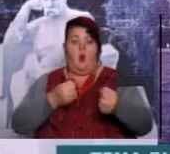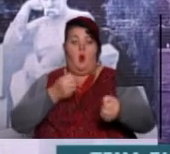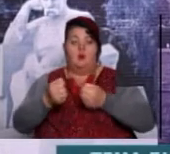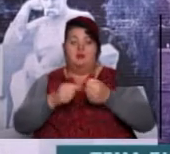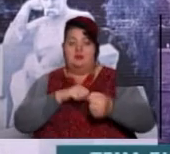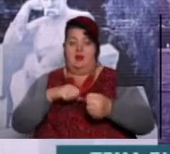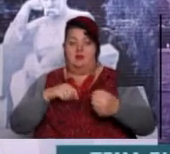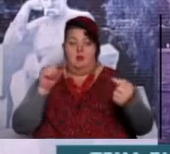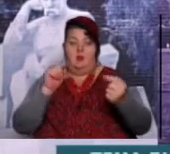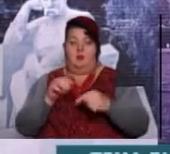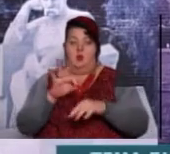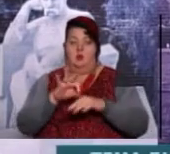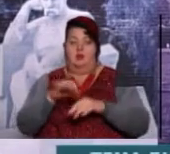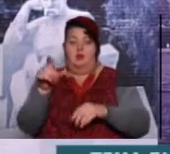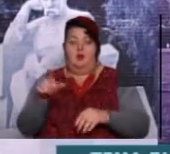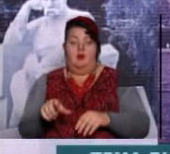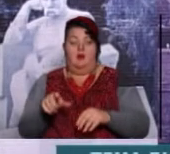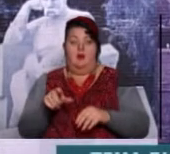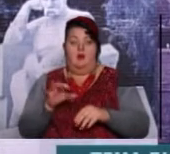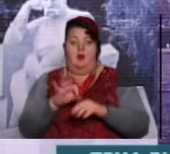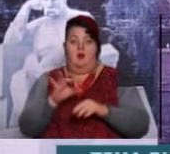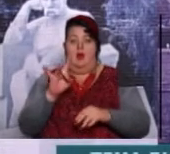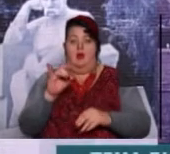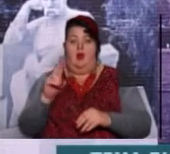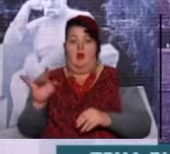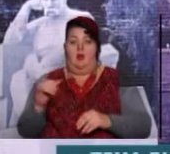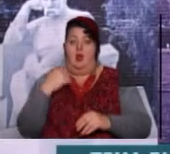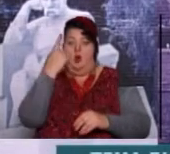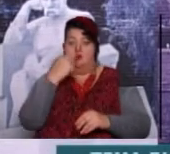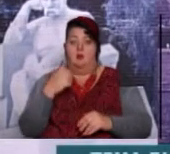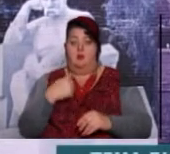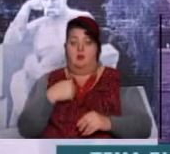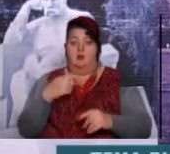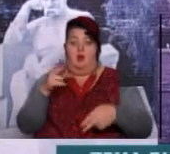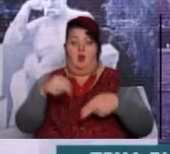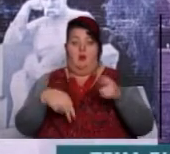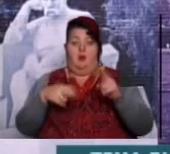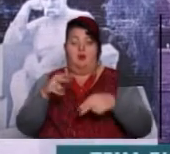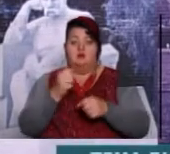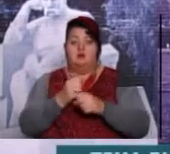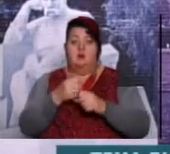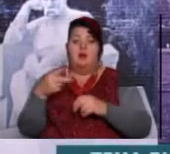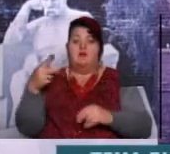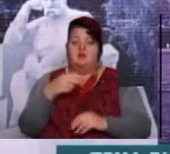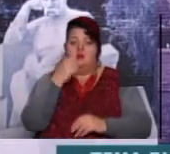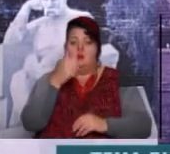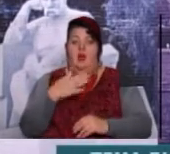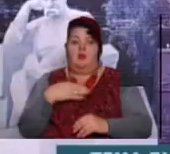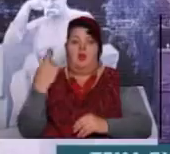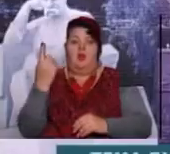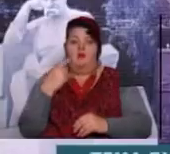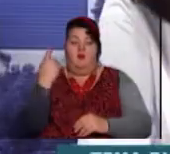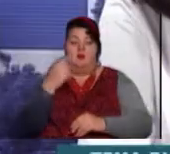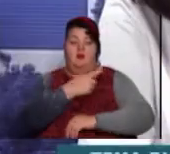раку. Особисто я оперувалася в 2000 році в нашому обласному